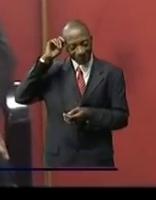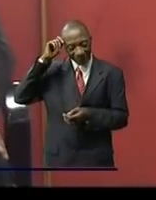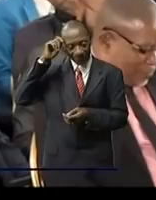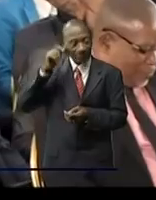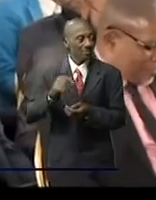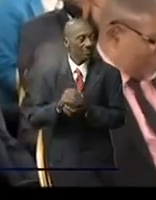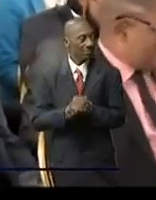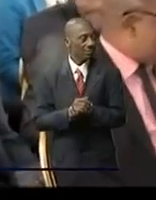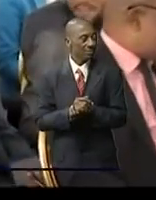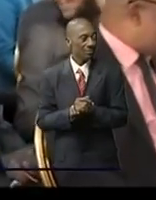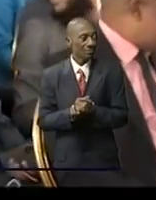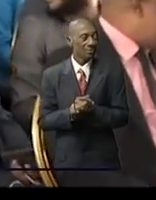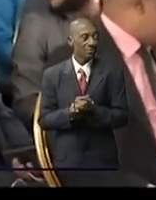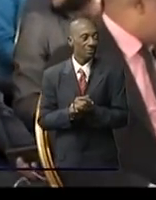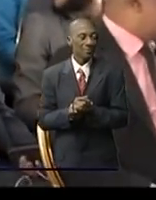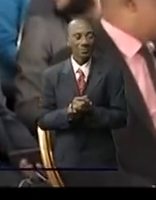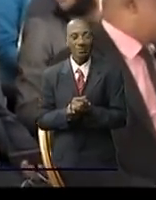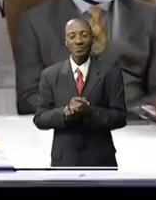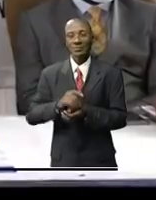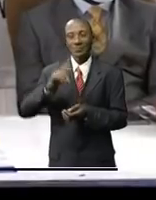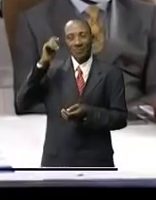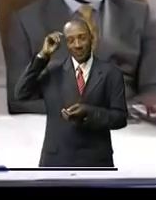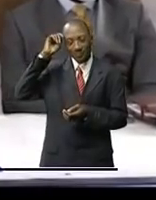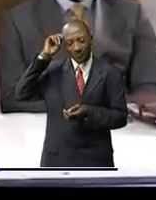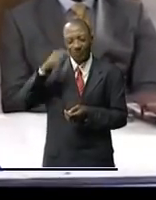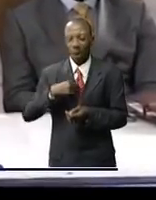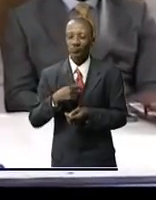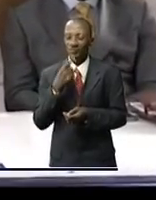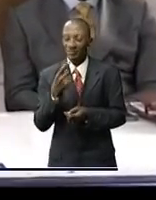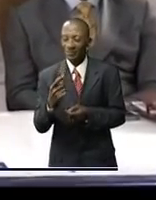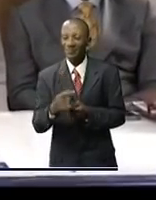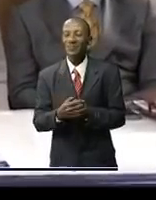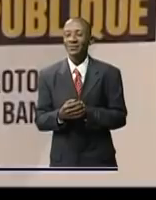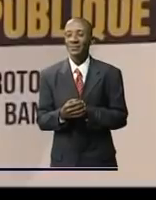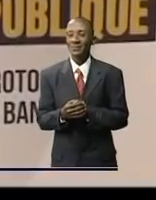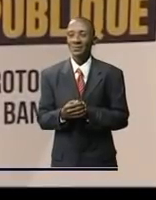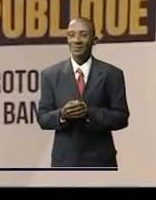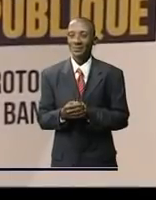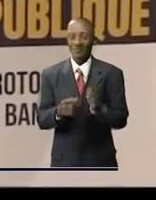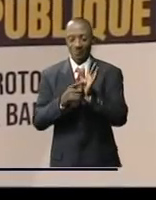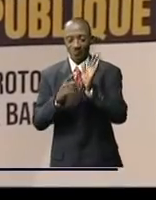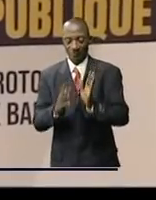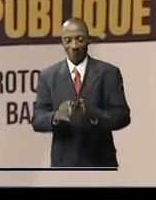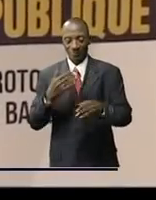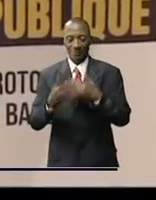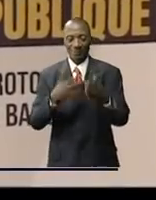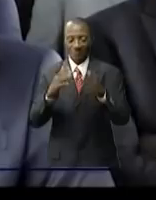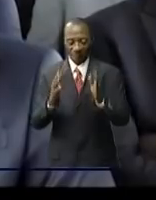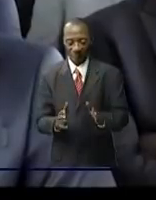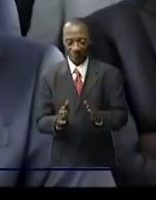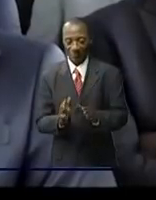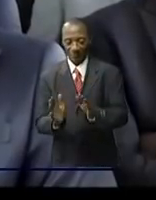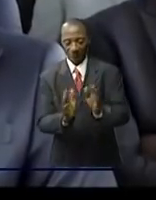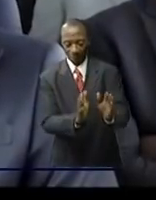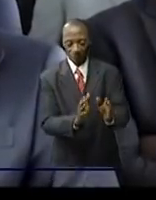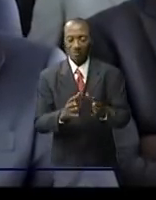voulu lancer personnellement ce lundi 25 octobre 2021 les travaux de la commission paritaire gouvernement-bonds syndical de l